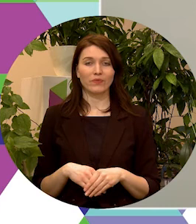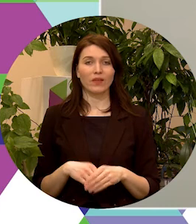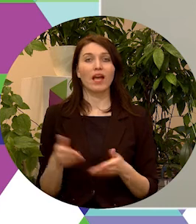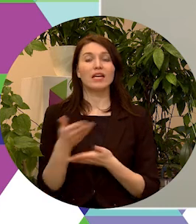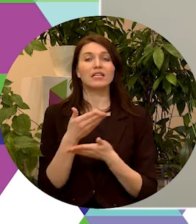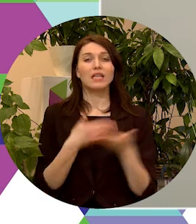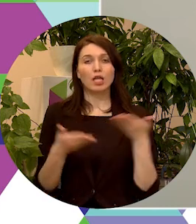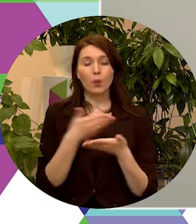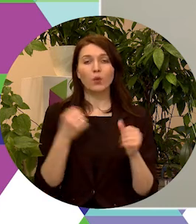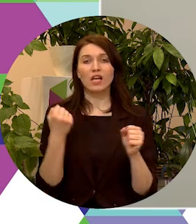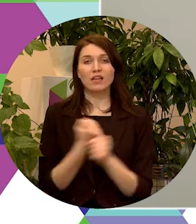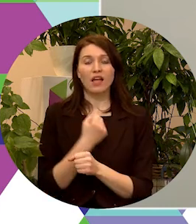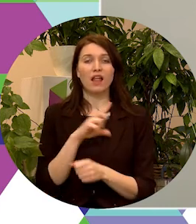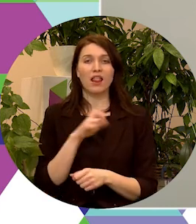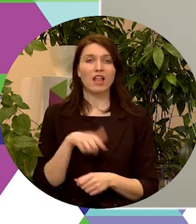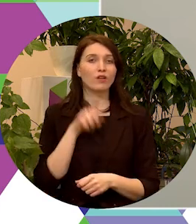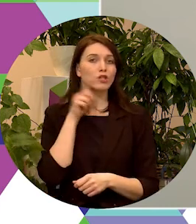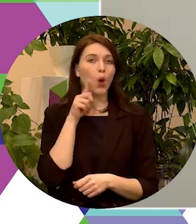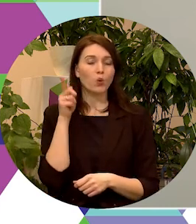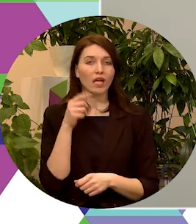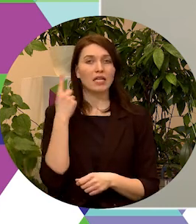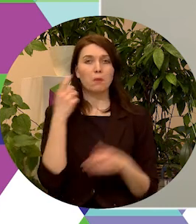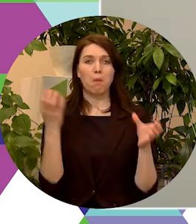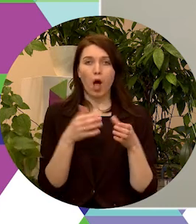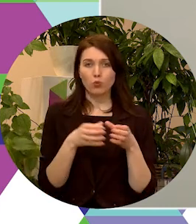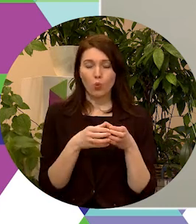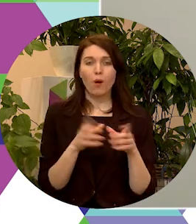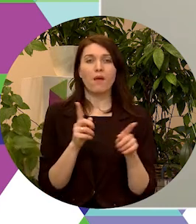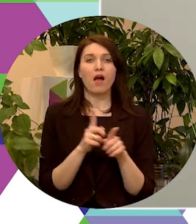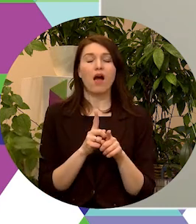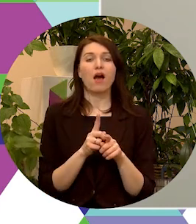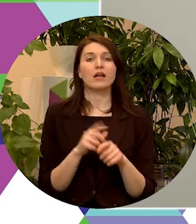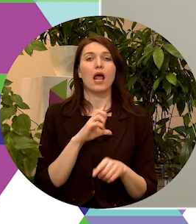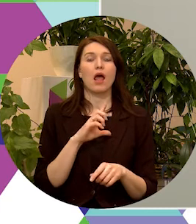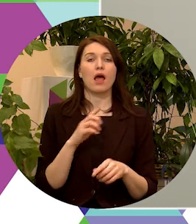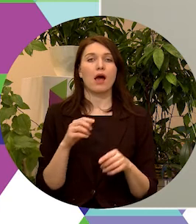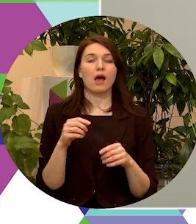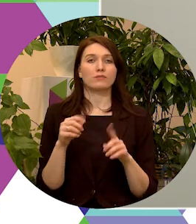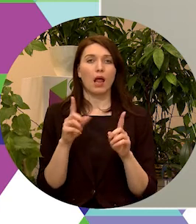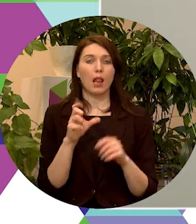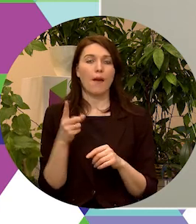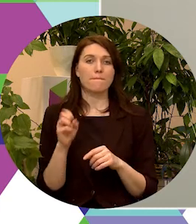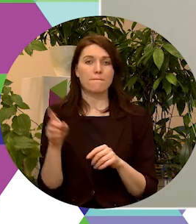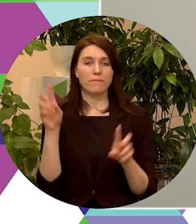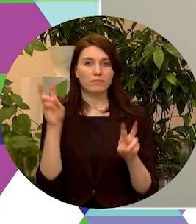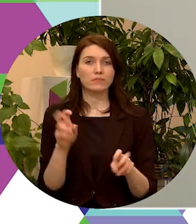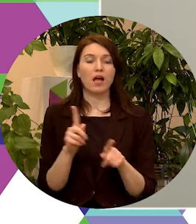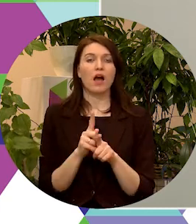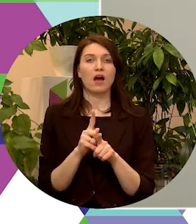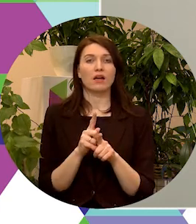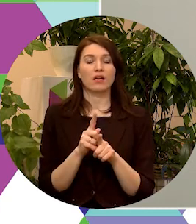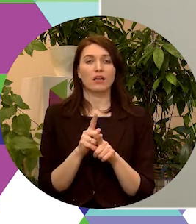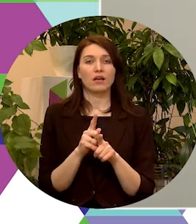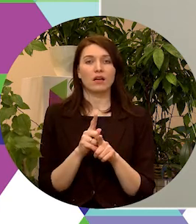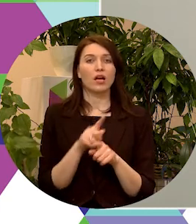Sadarbosimies gan ar Latvijas jaunatnes padomi, gan arī mums ir projekti kopā ar lapām, un turpināsim noteikti arī